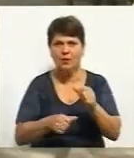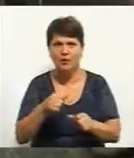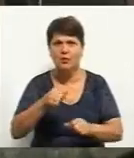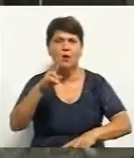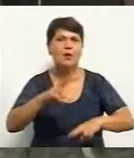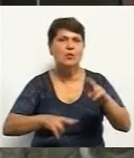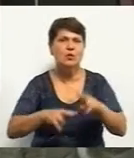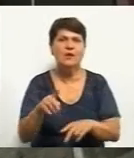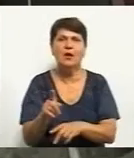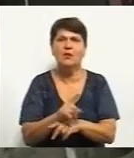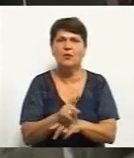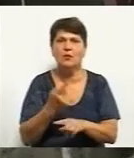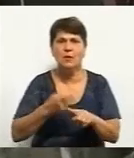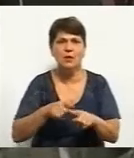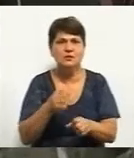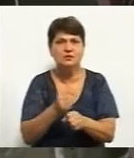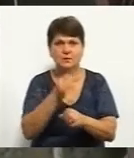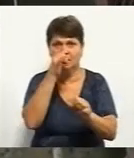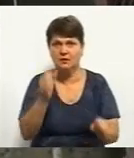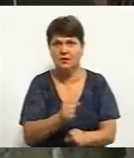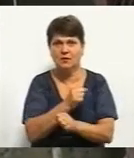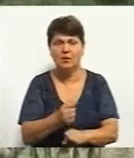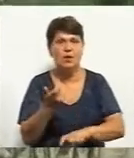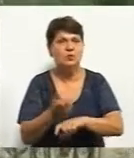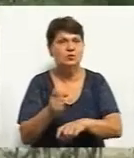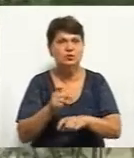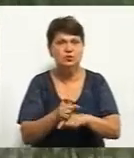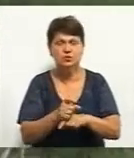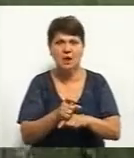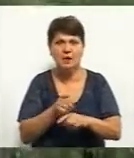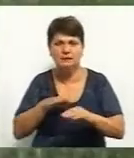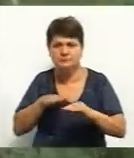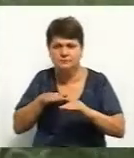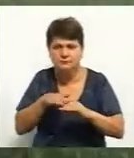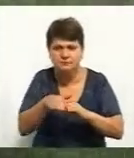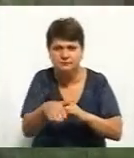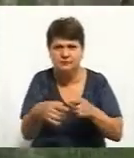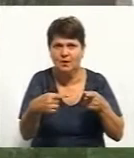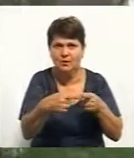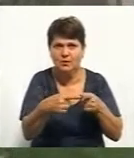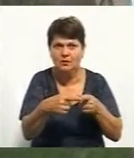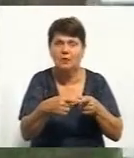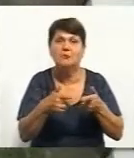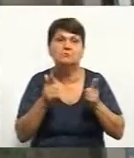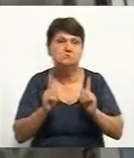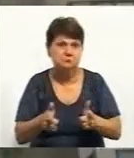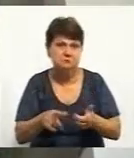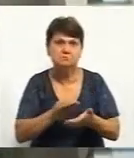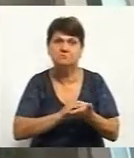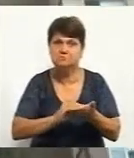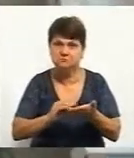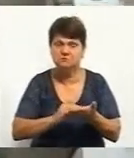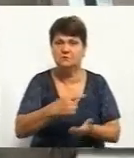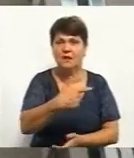будівельними нормами цього зробити не можна, бо дуже великий кут нахилу. Допомогти згодилися у гармонії, написали лист